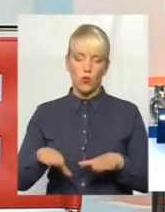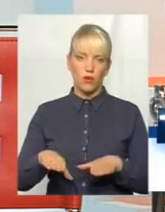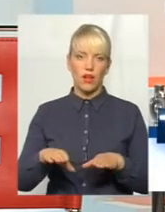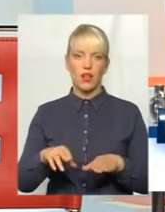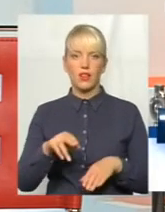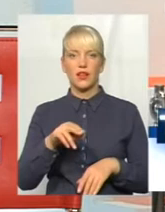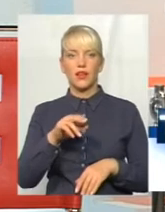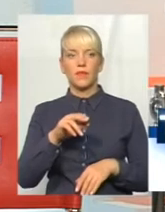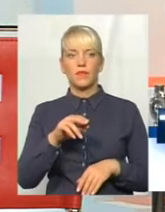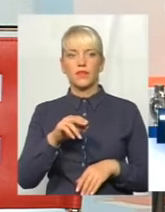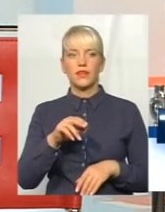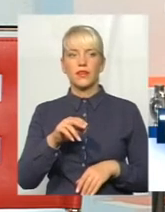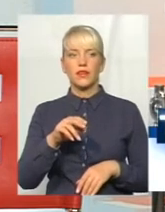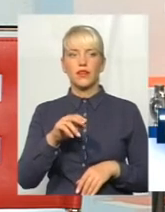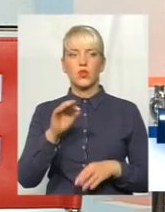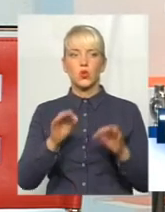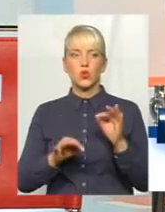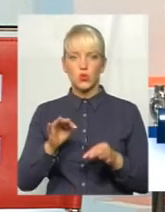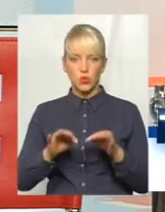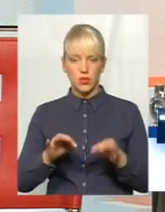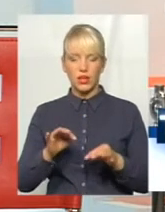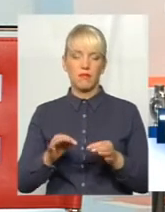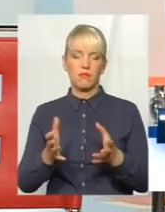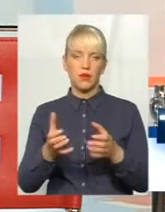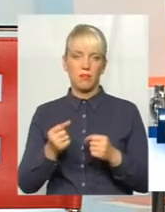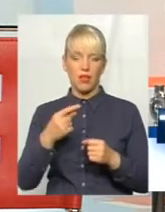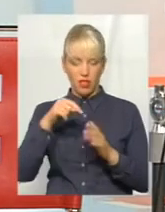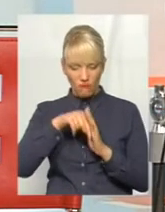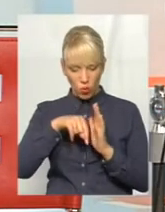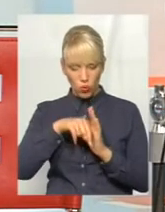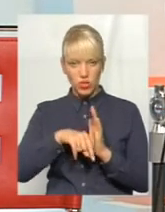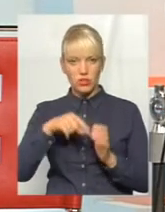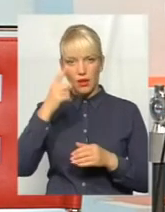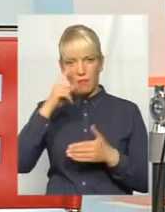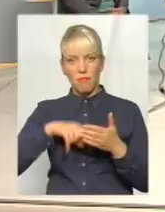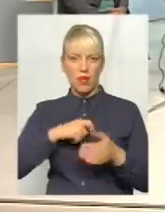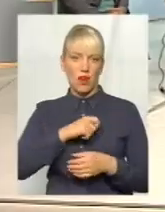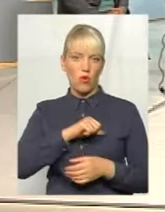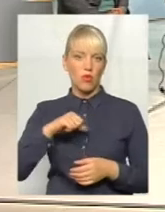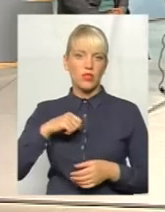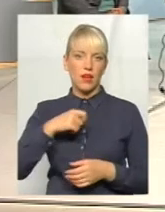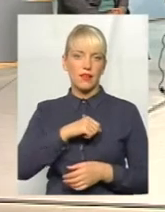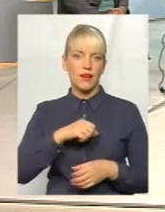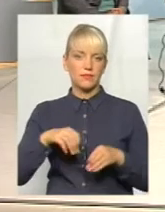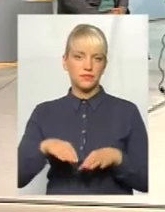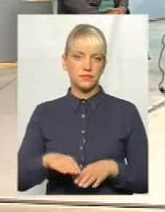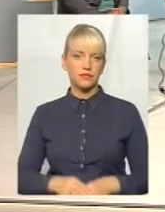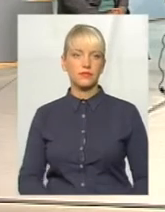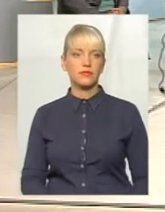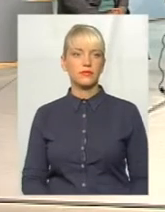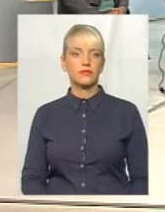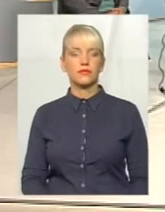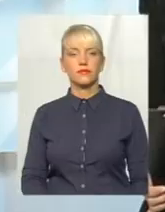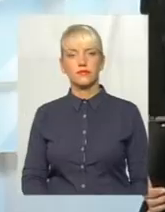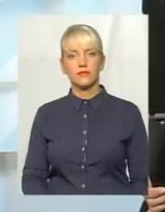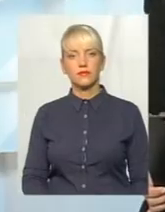вона приймає на внутрішнє переконання, на жаль. Я вам зрозуміла. Дякую, пане